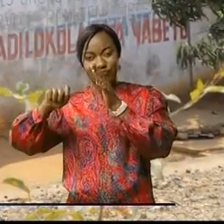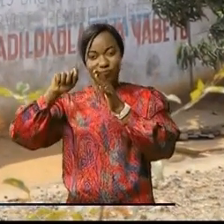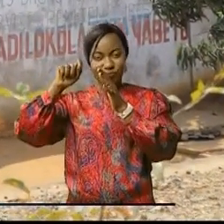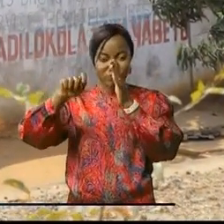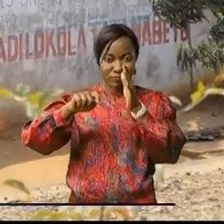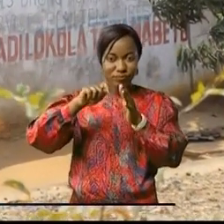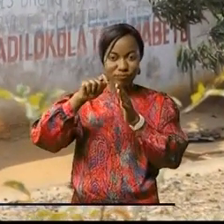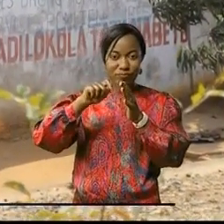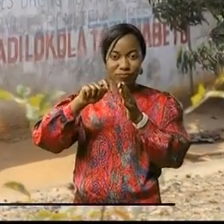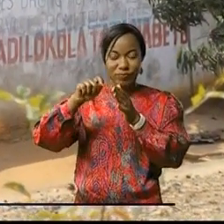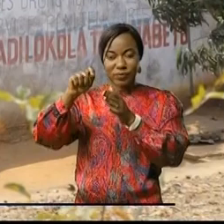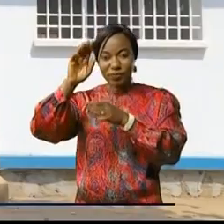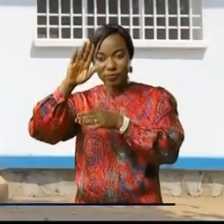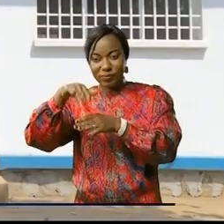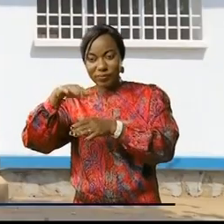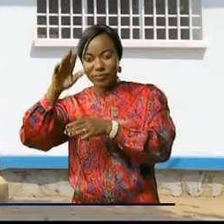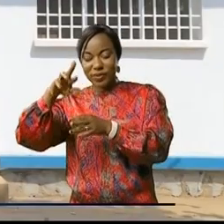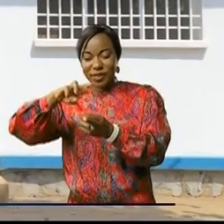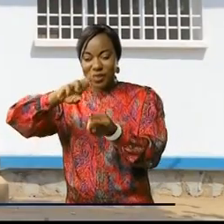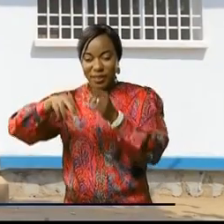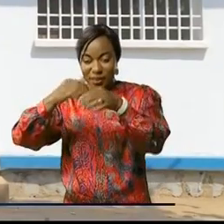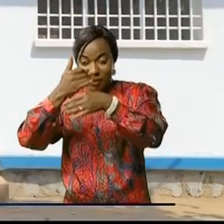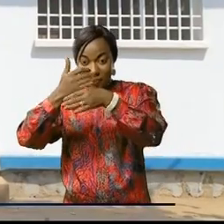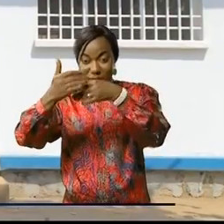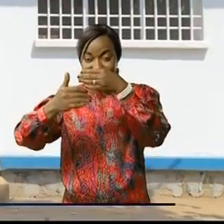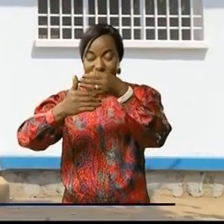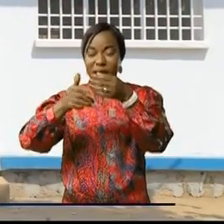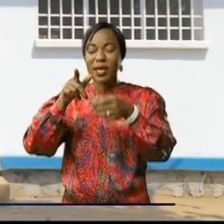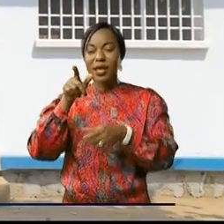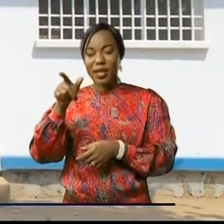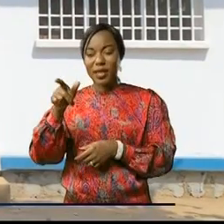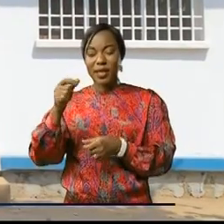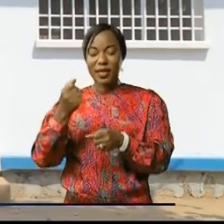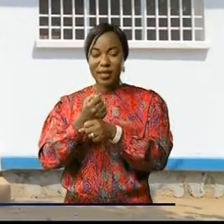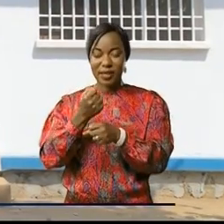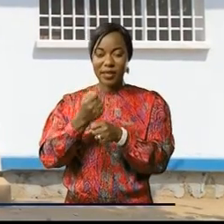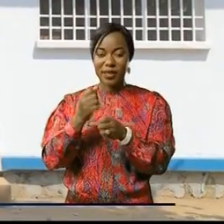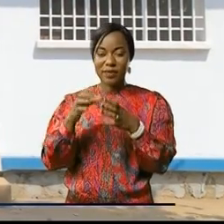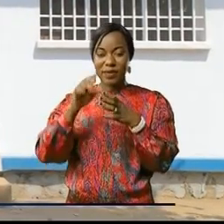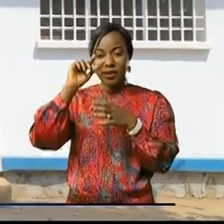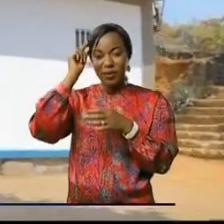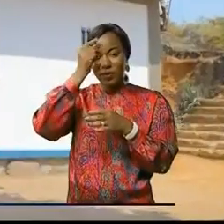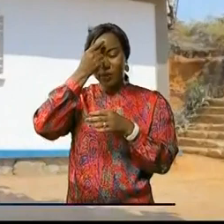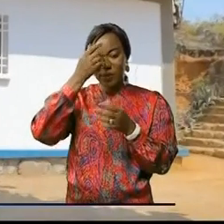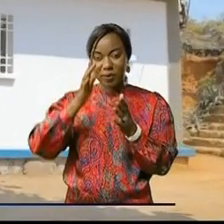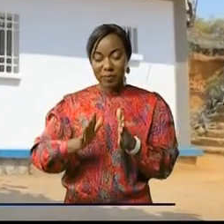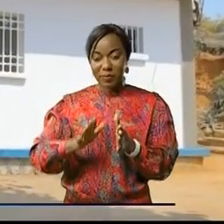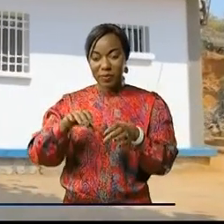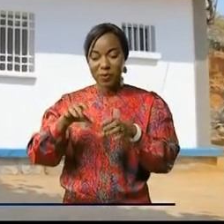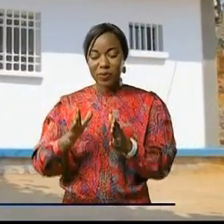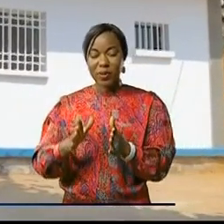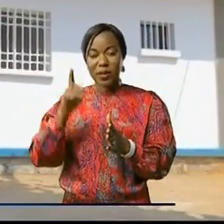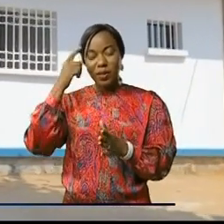Unies pour le développement PNUD. Cet organe des Nations Unies travaille avec le gouvernement congolais dans l'objectif de